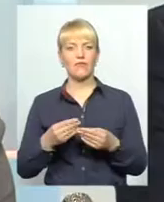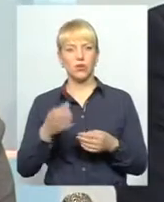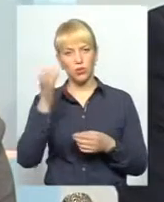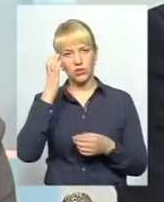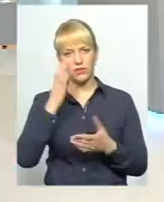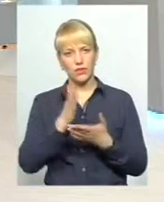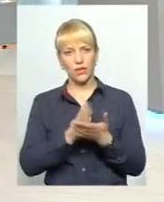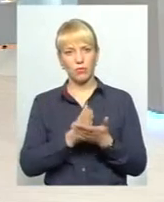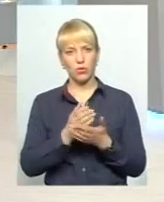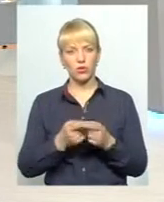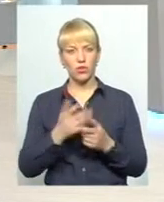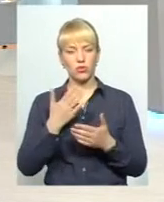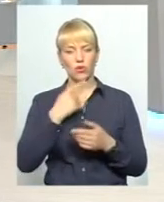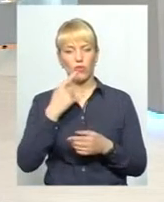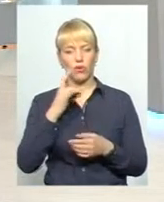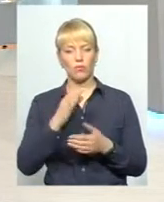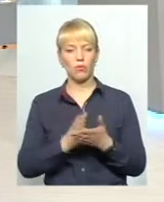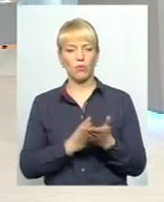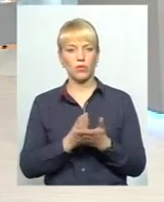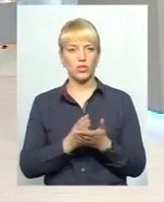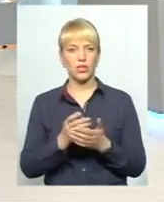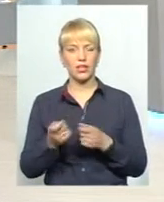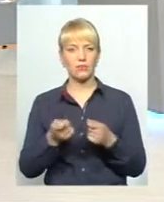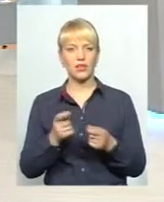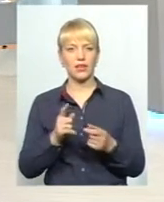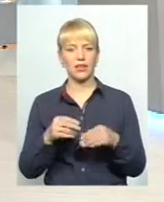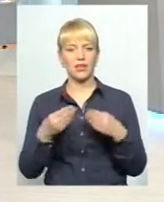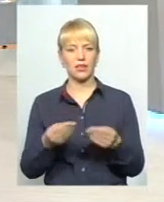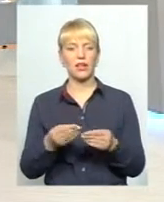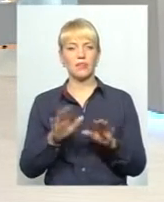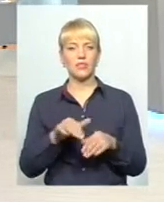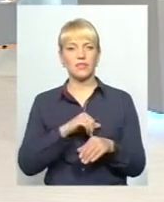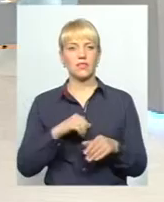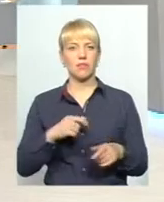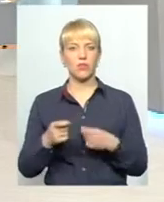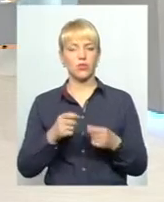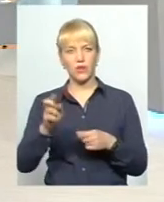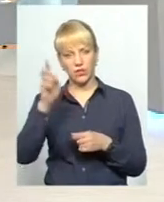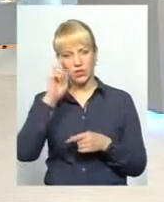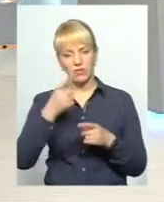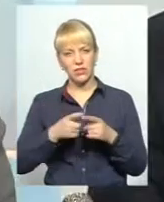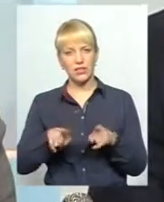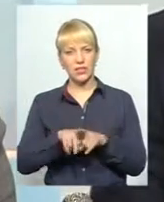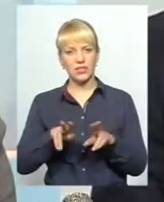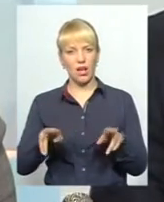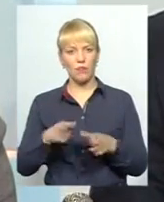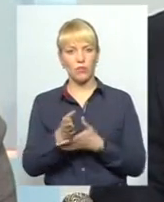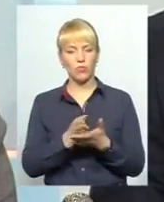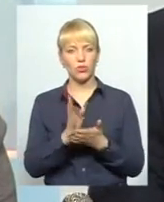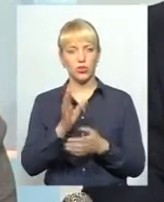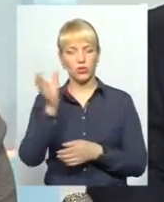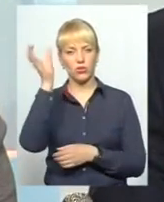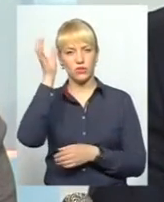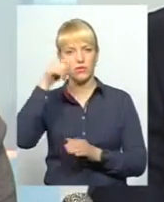Якщо ми говоримо про послуги адміністративні, які надаються органами місцевого самоврядування державою, то це так само послуги, тільки вони освітнього